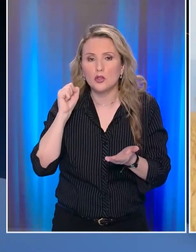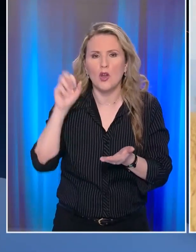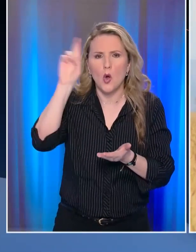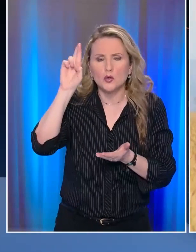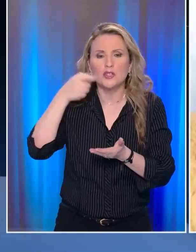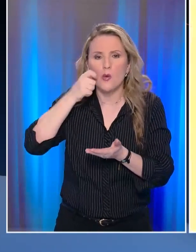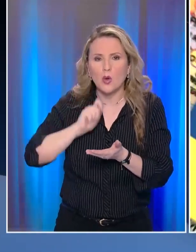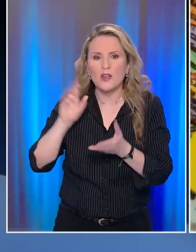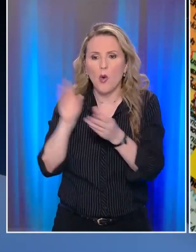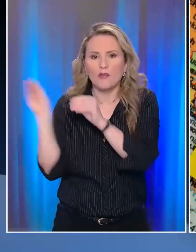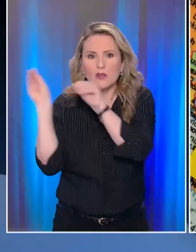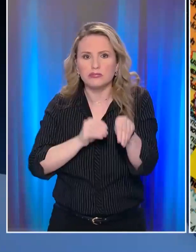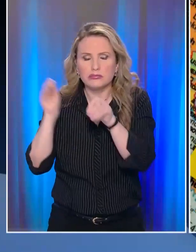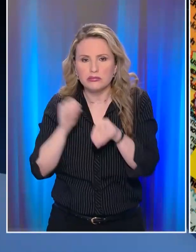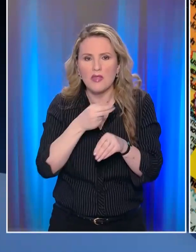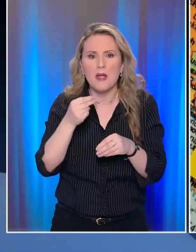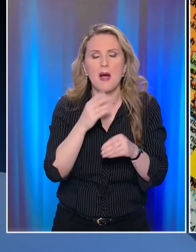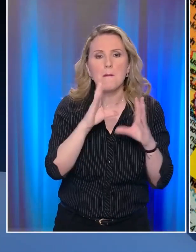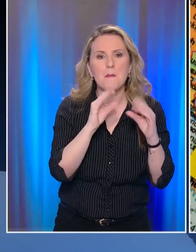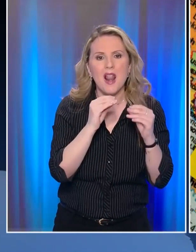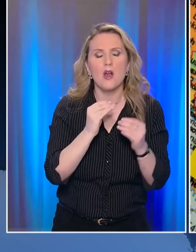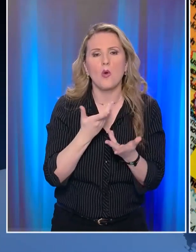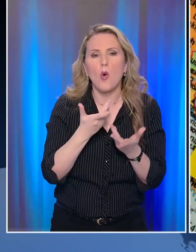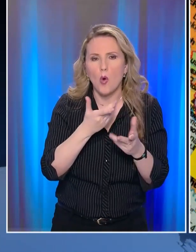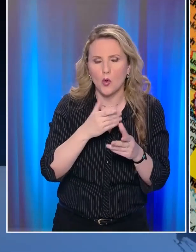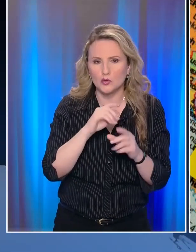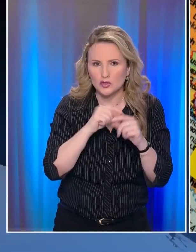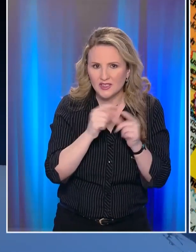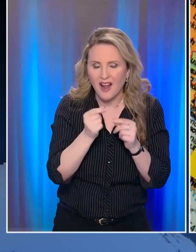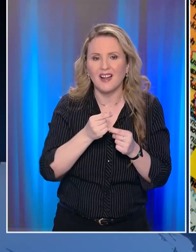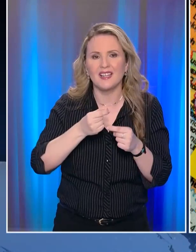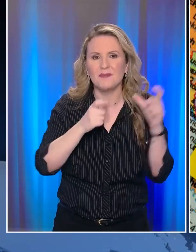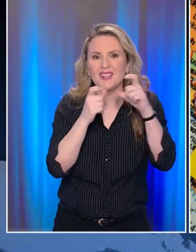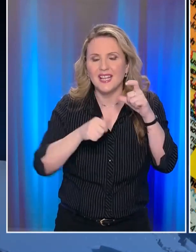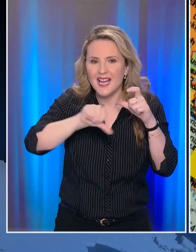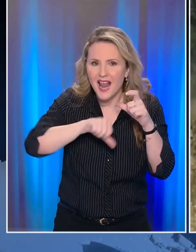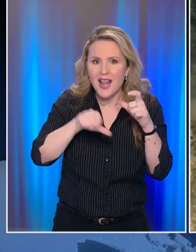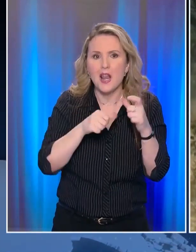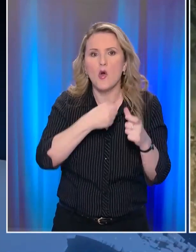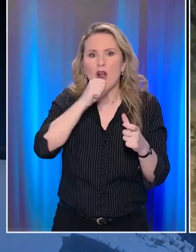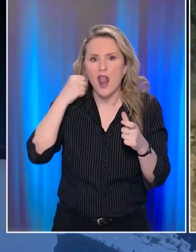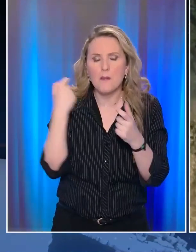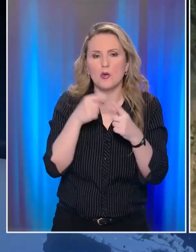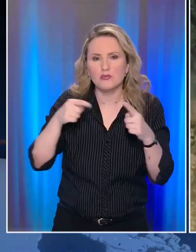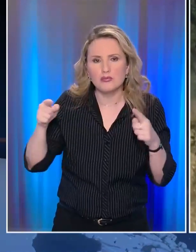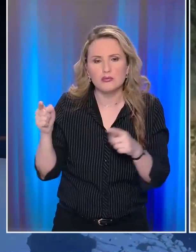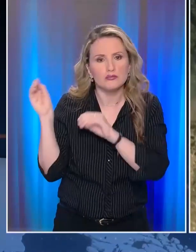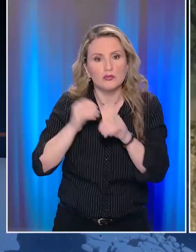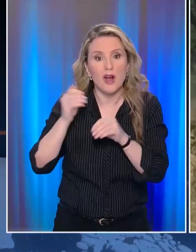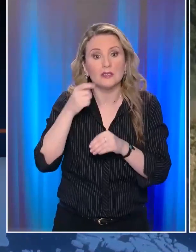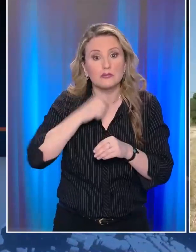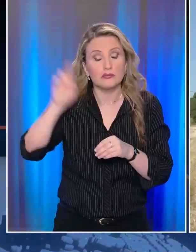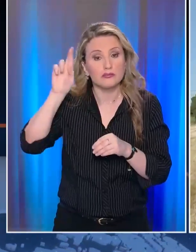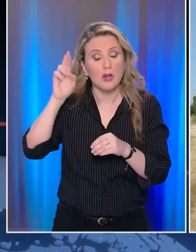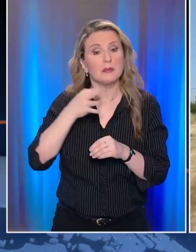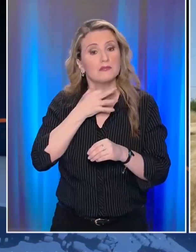Ρωσία και Ουκρανία αφορούν σε μαλακό σιτάρι, ηλιέλεο, καλαμπόκι, κουκιά σόγιας και σιδηροκράματα Παρά τη σημαντική εξάρτηση της